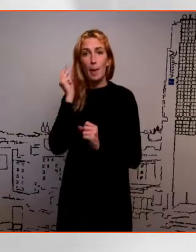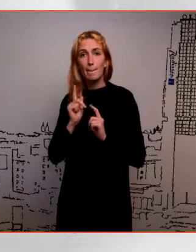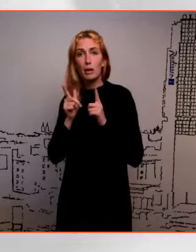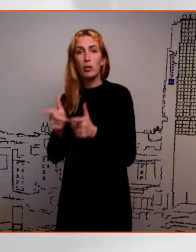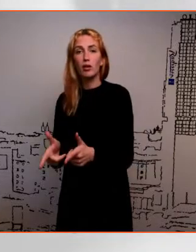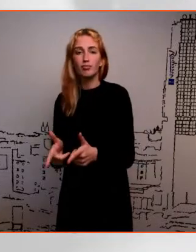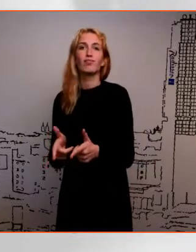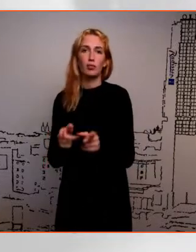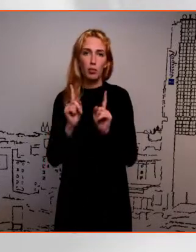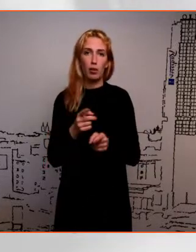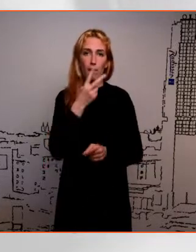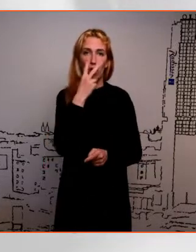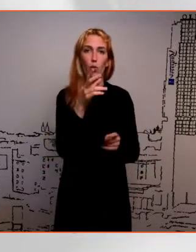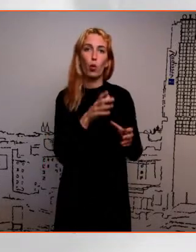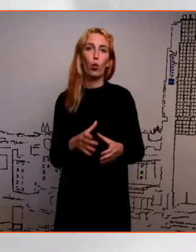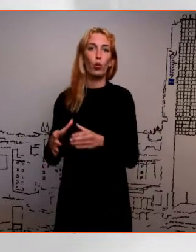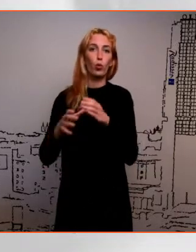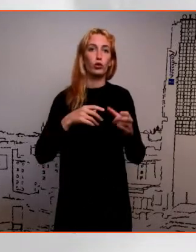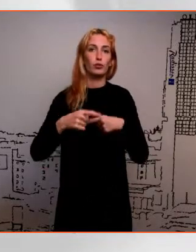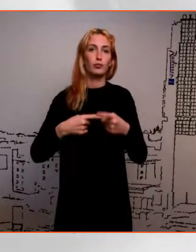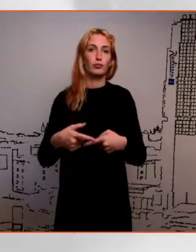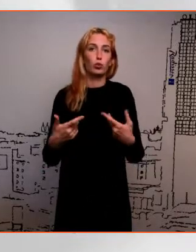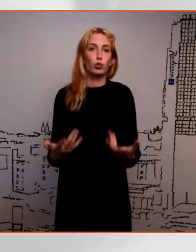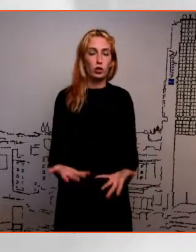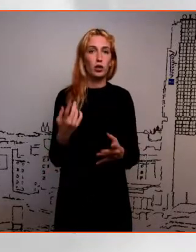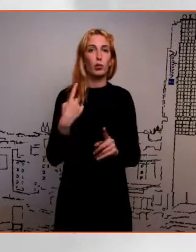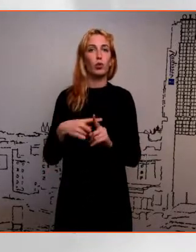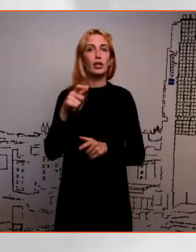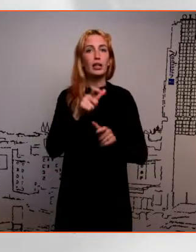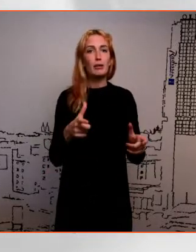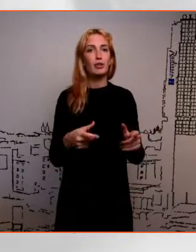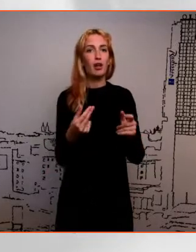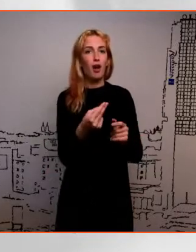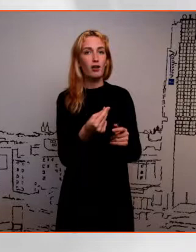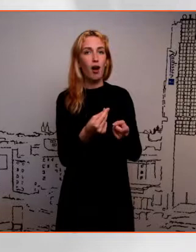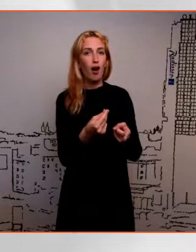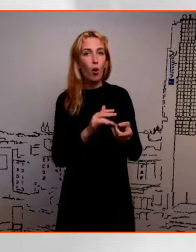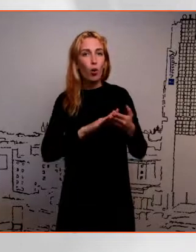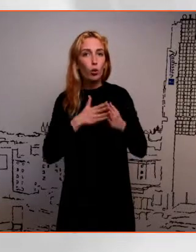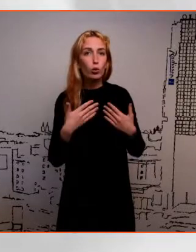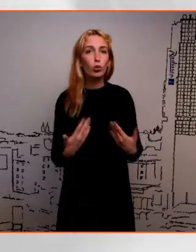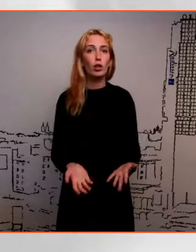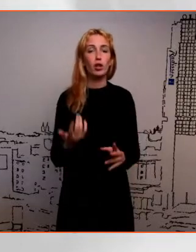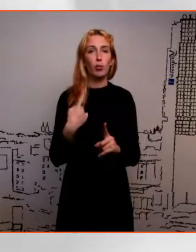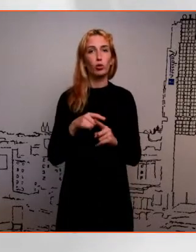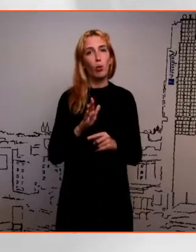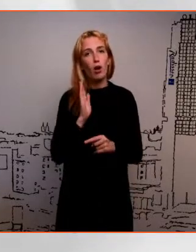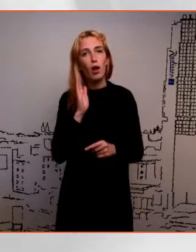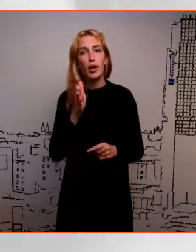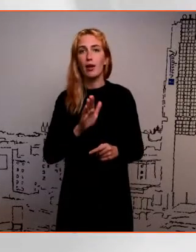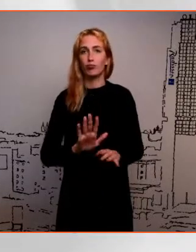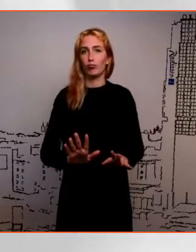sellest, mis toimub me ühiskonnas ja mis on toimunud inimeste rahakotis ja mis on toimunud ka nende karjääris.